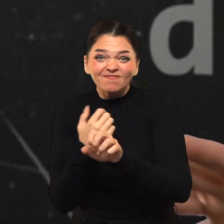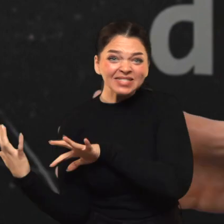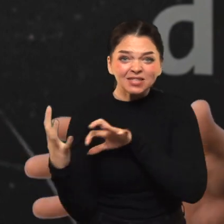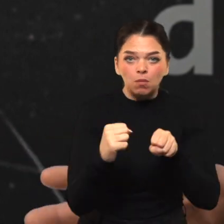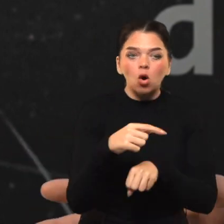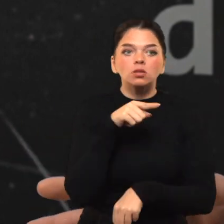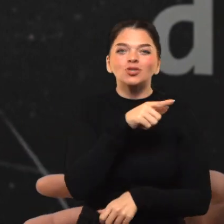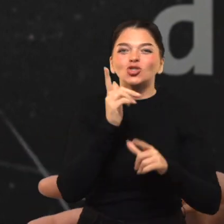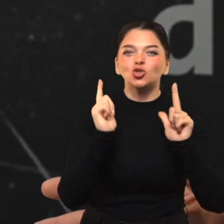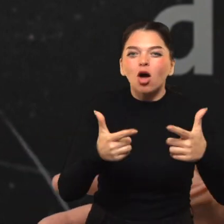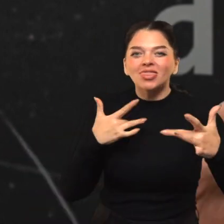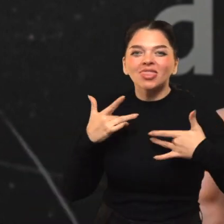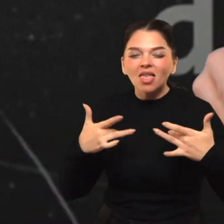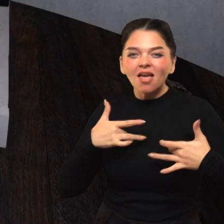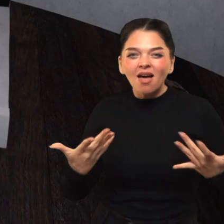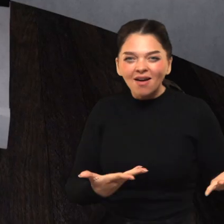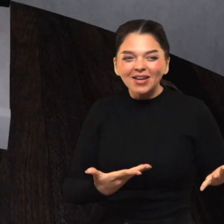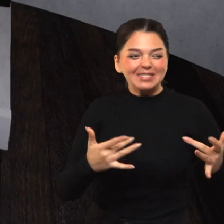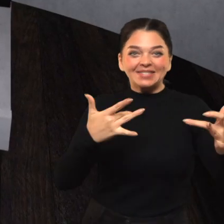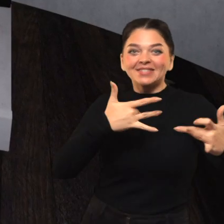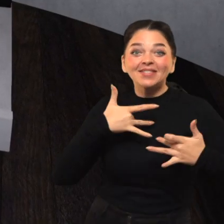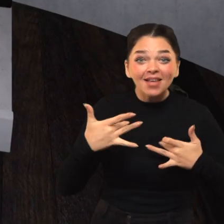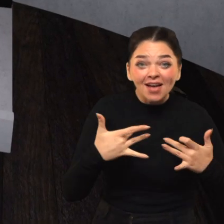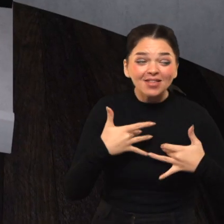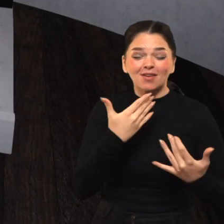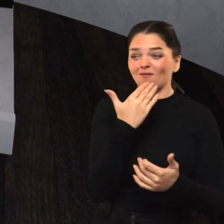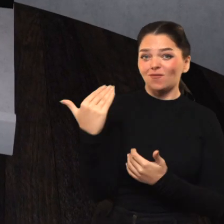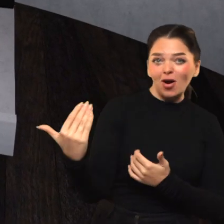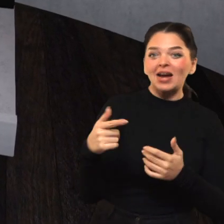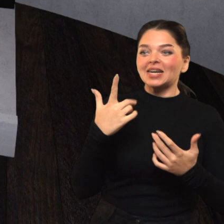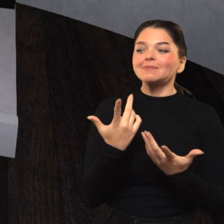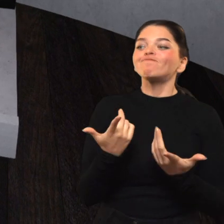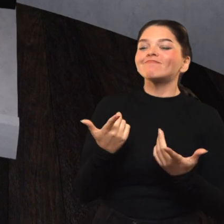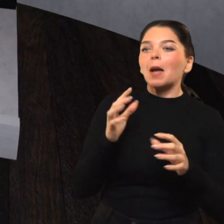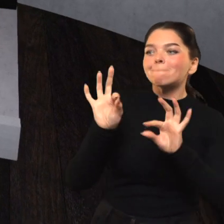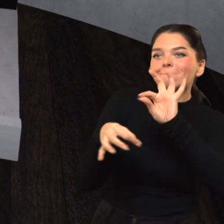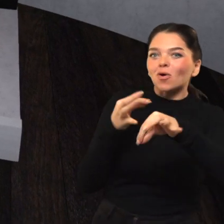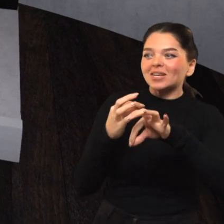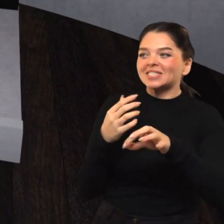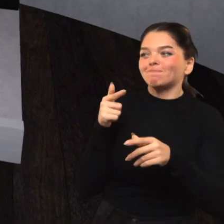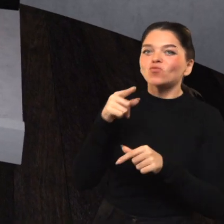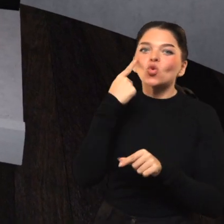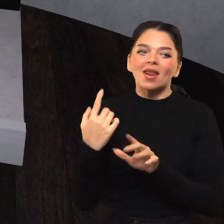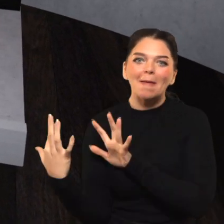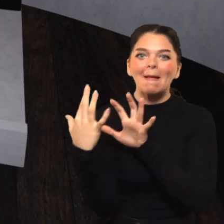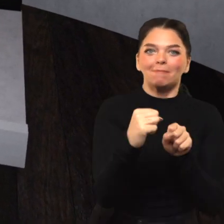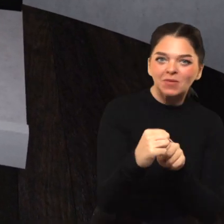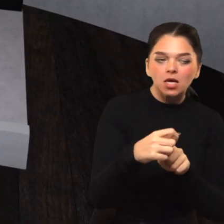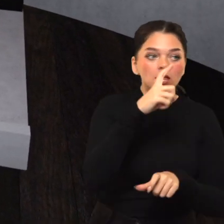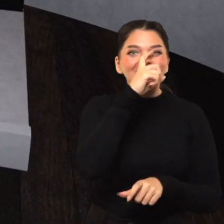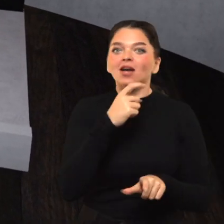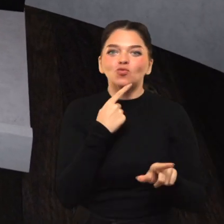Čia buvo teatras. Čia buvo teatras padarytas kelyje tos delegacijos, tam, kad įtikinti juos, kad jie susikoncentruotų į polybą ir